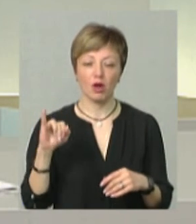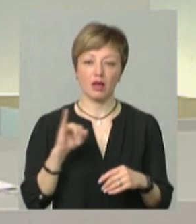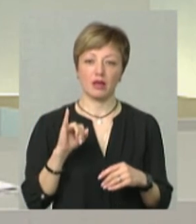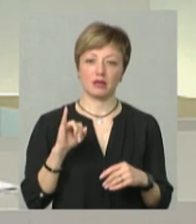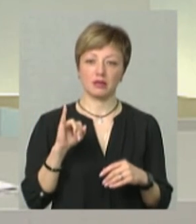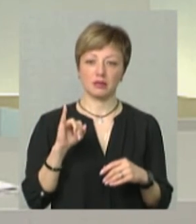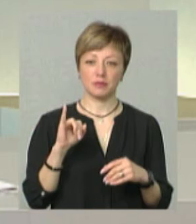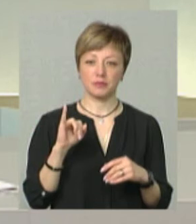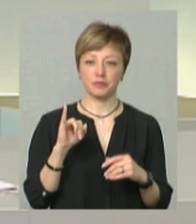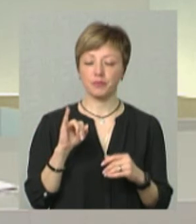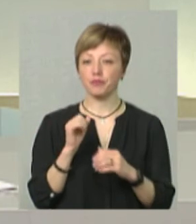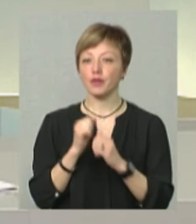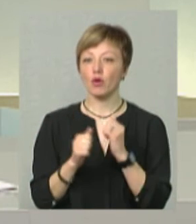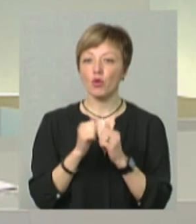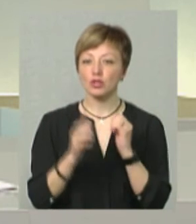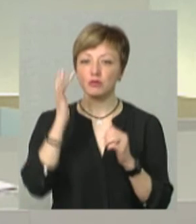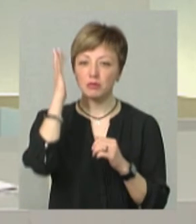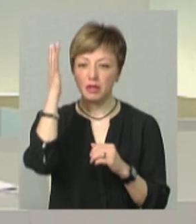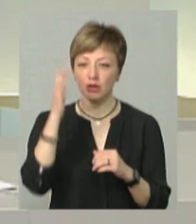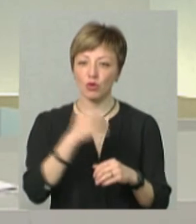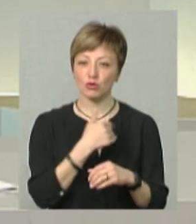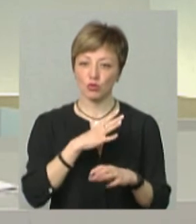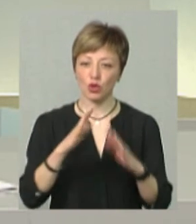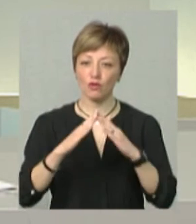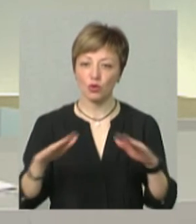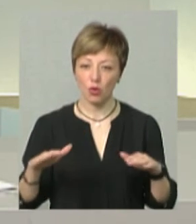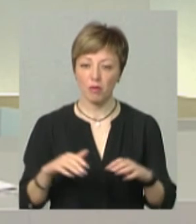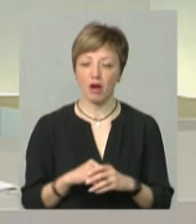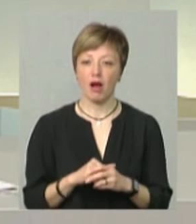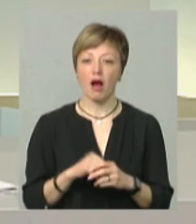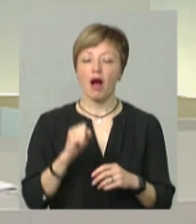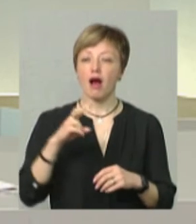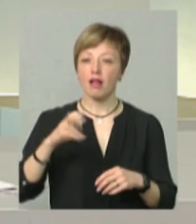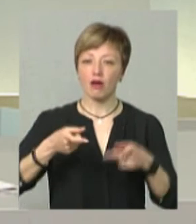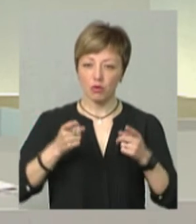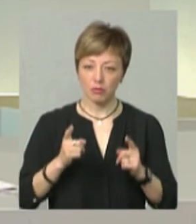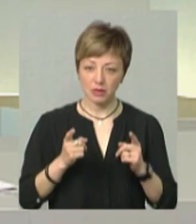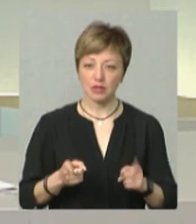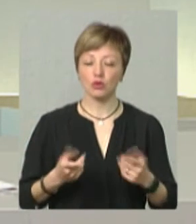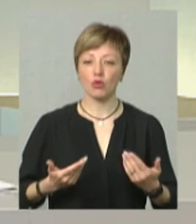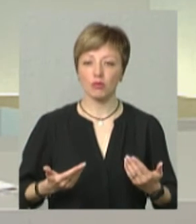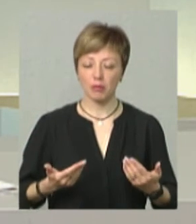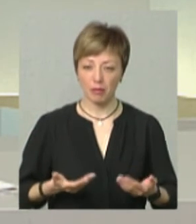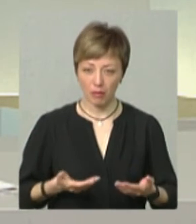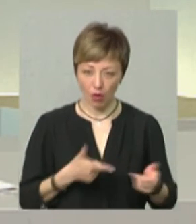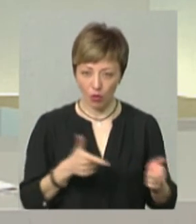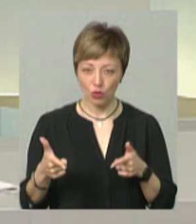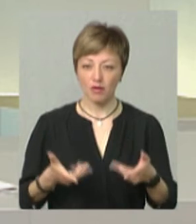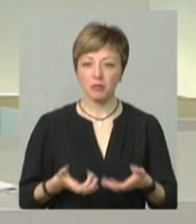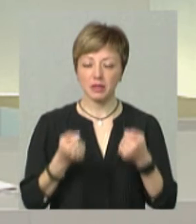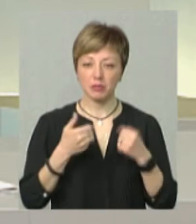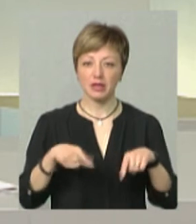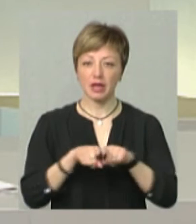кожен мріями хоче бути вдома. Але дійсно, ми готові підтримати такі спеціалісти. У нас